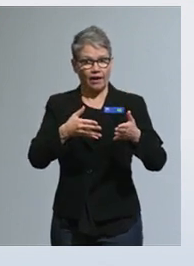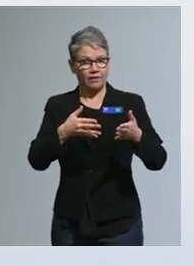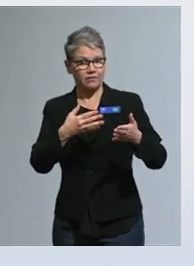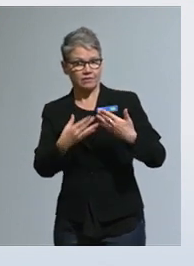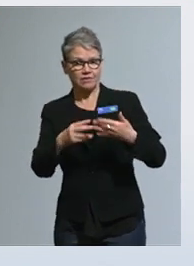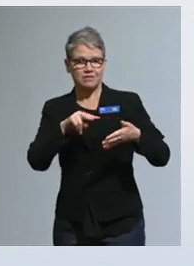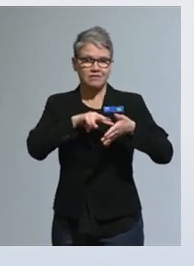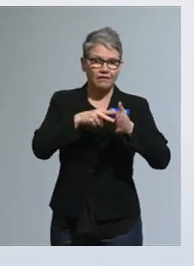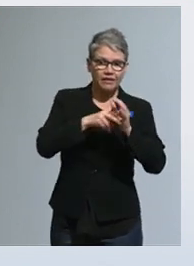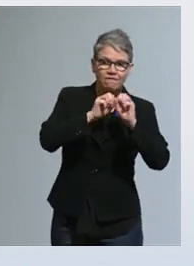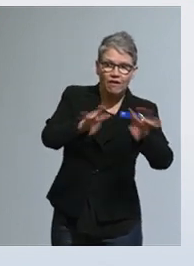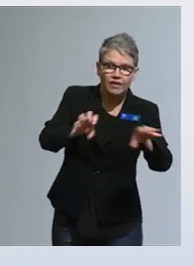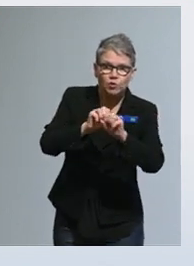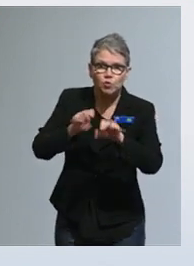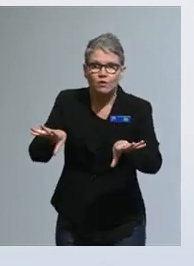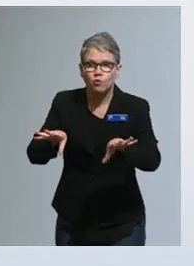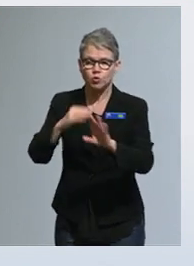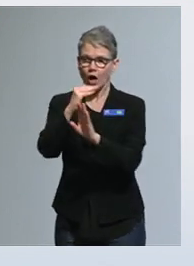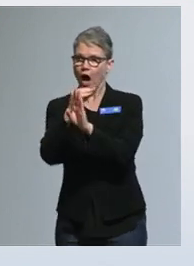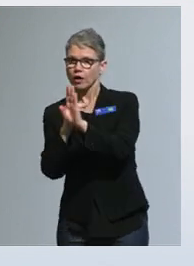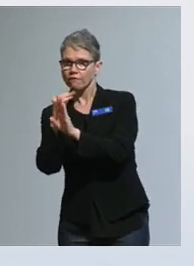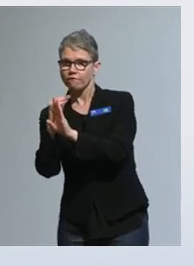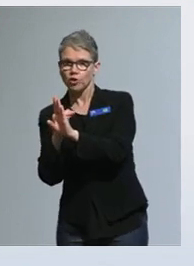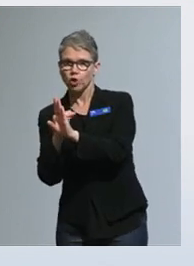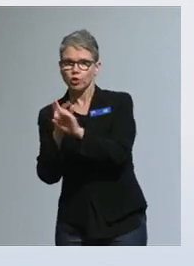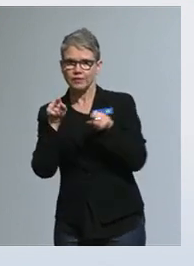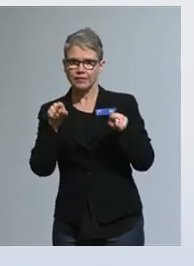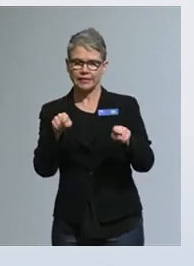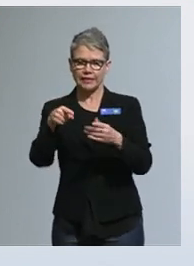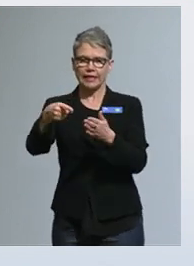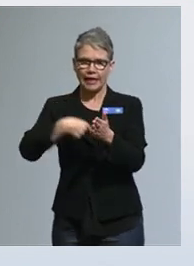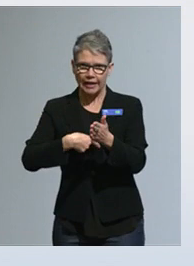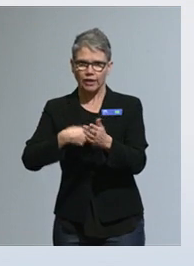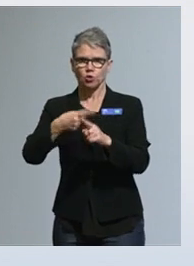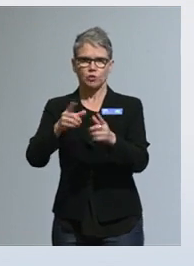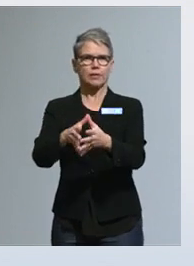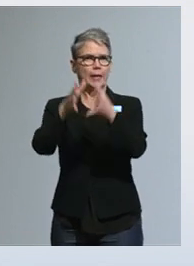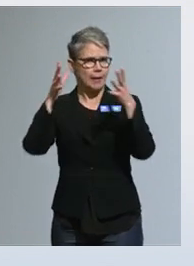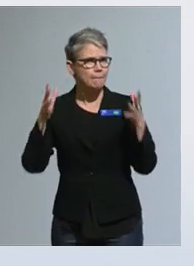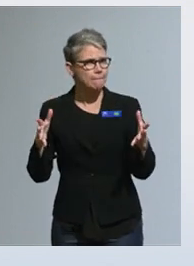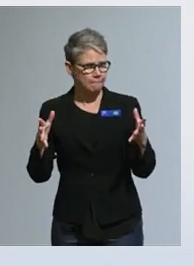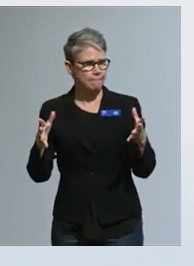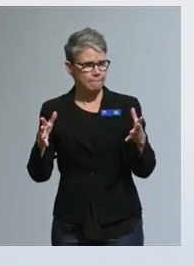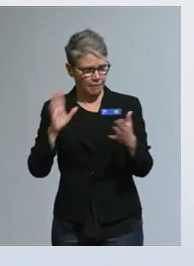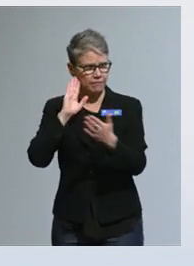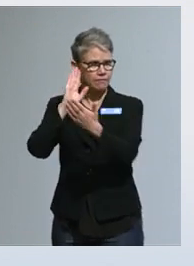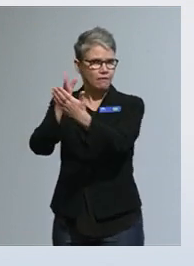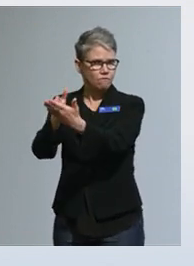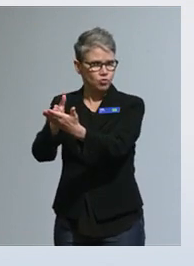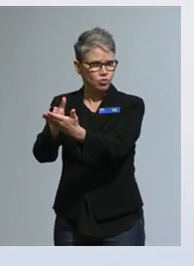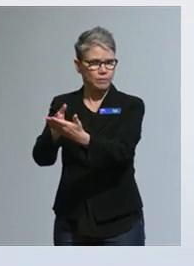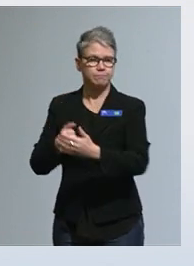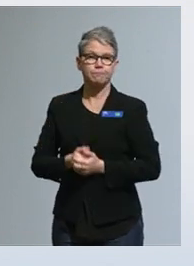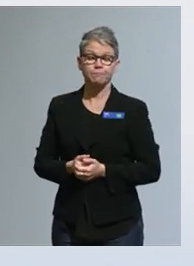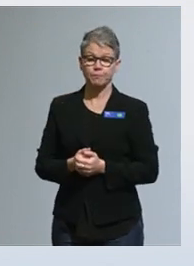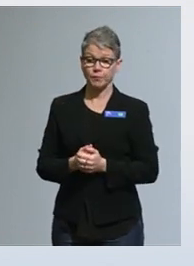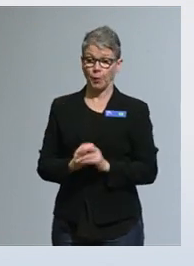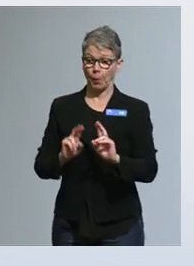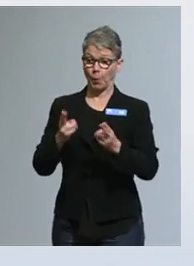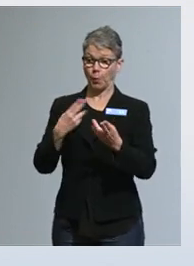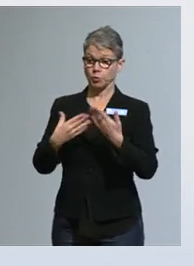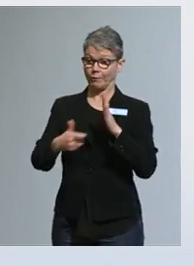sekä arviointitoiminnan edellytysten lisäämistä. Tämän uuden